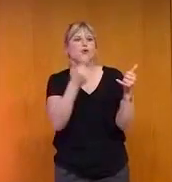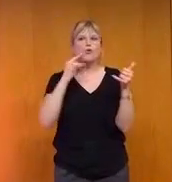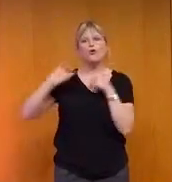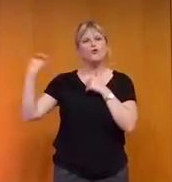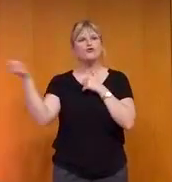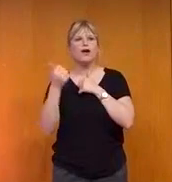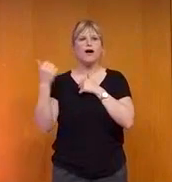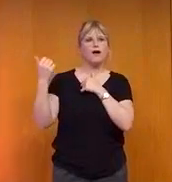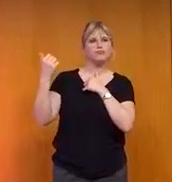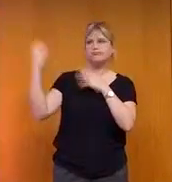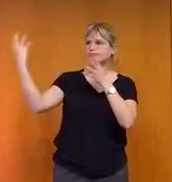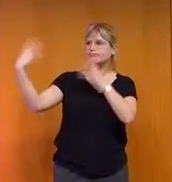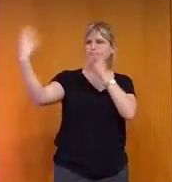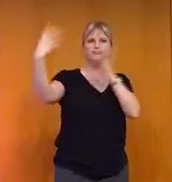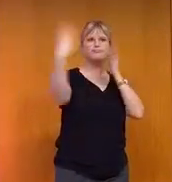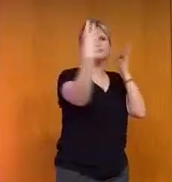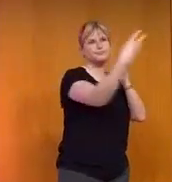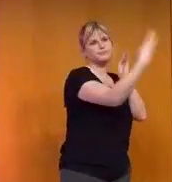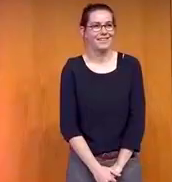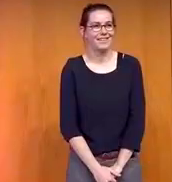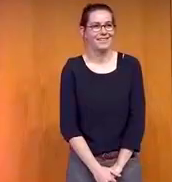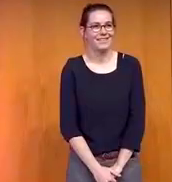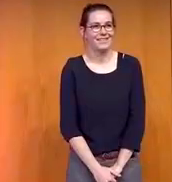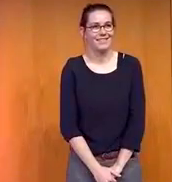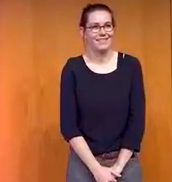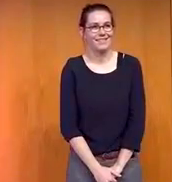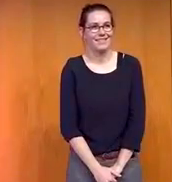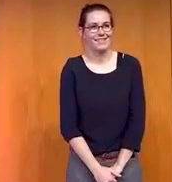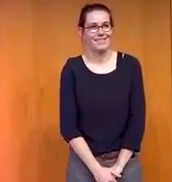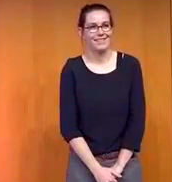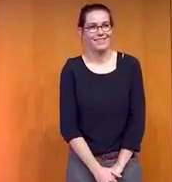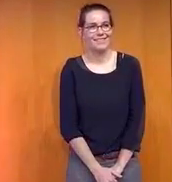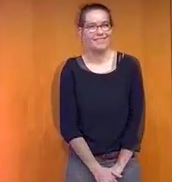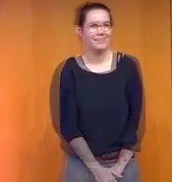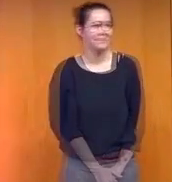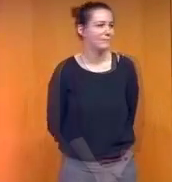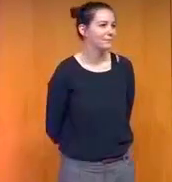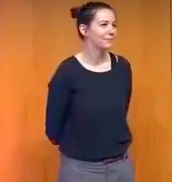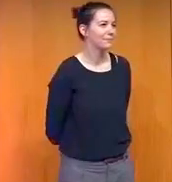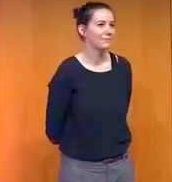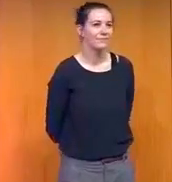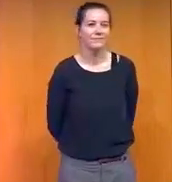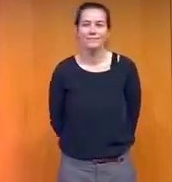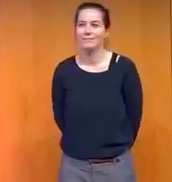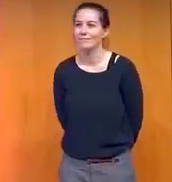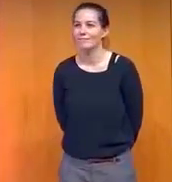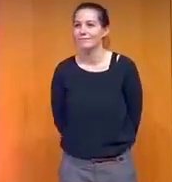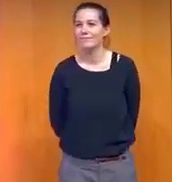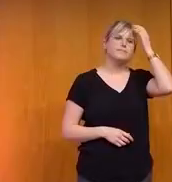connaissance avec les personnes qui sont autour de vous. Et le but est d'aller saluer un maximum de personnes.